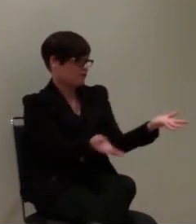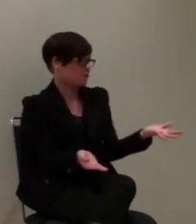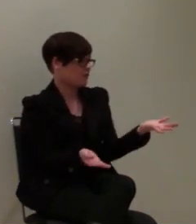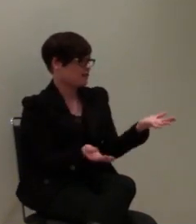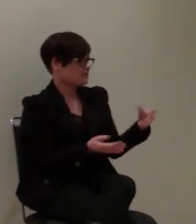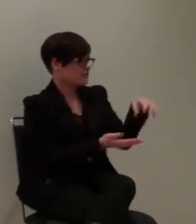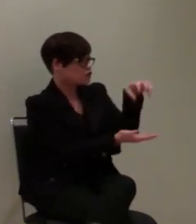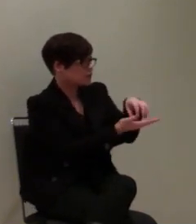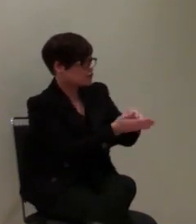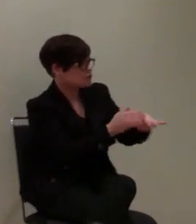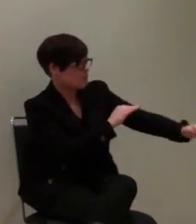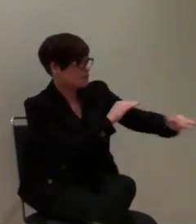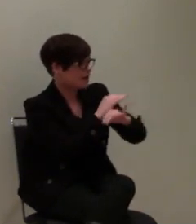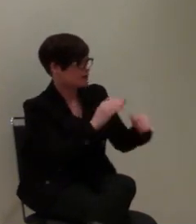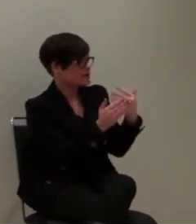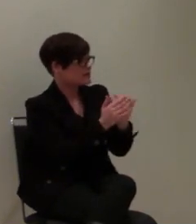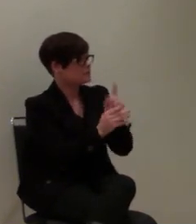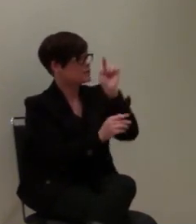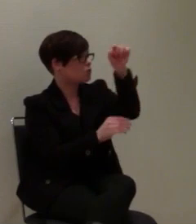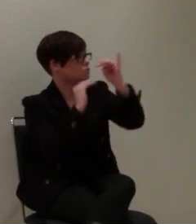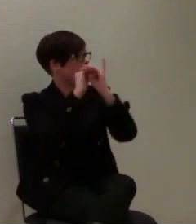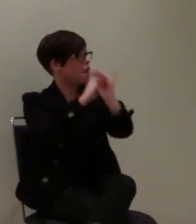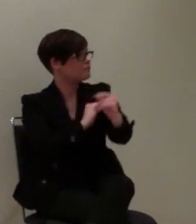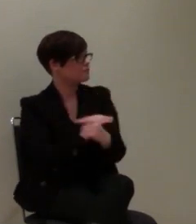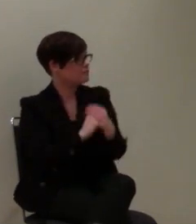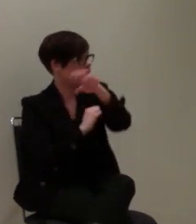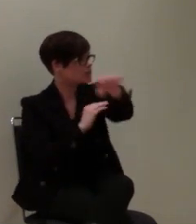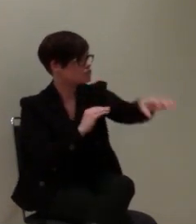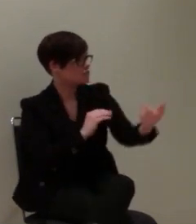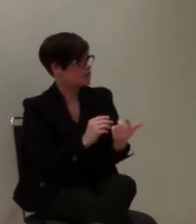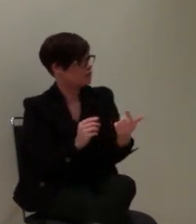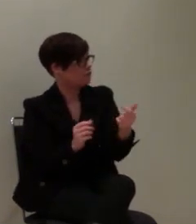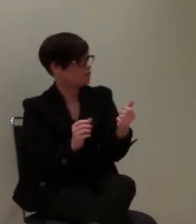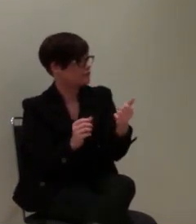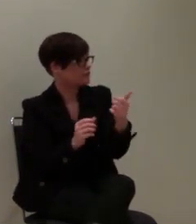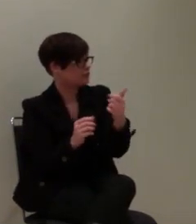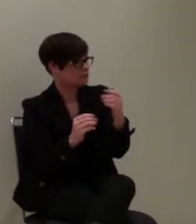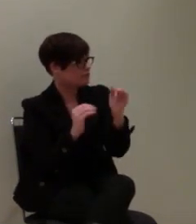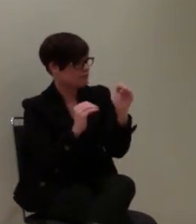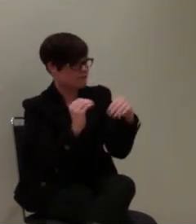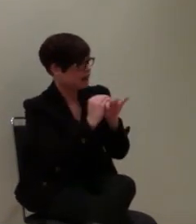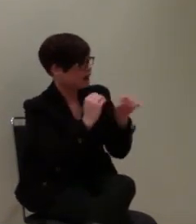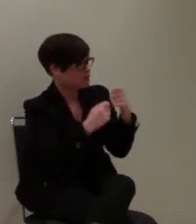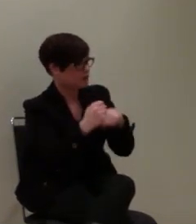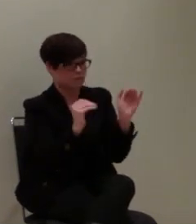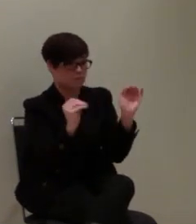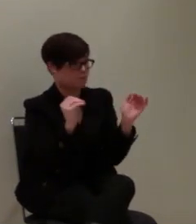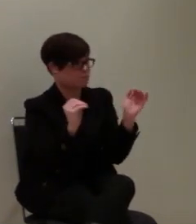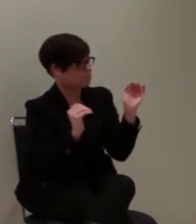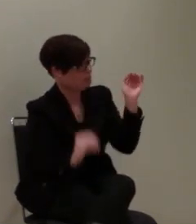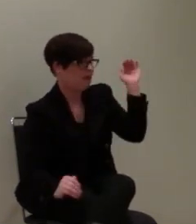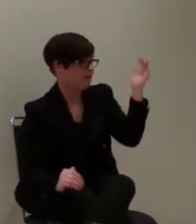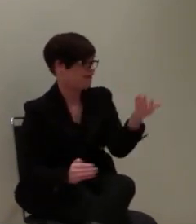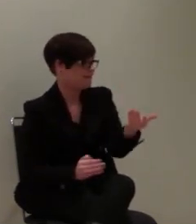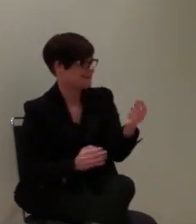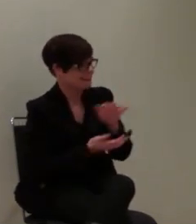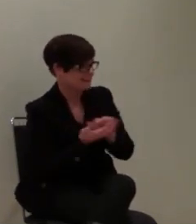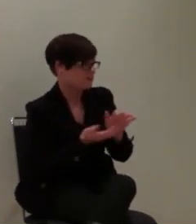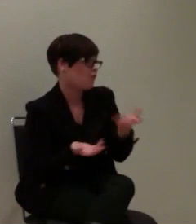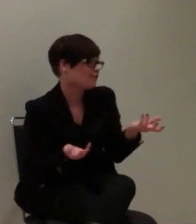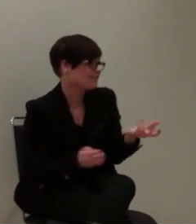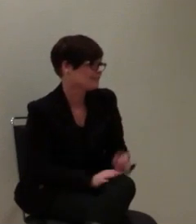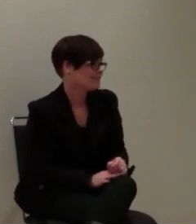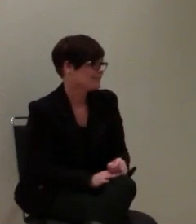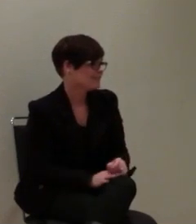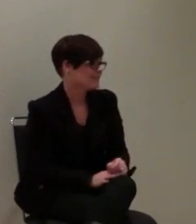städtischer Bereich ist. Es gibt Leitstellen draußen im Land, die sind nicht so gut aufgestellt wie die Leitstelle in Frankfurt. Ja, so meine Frage zielte